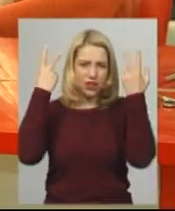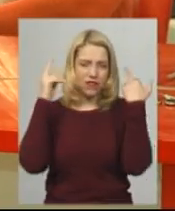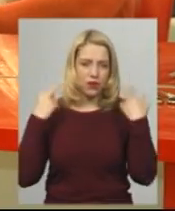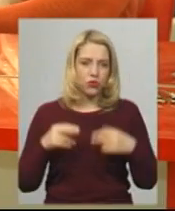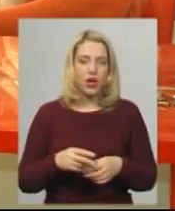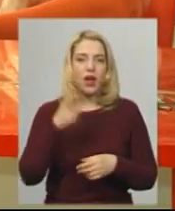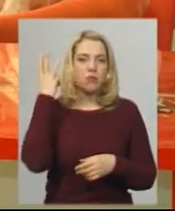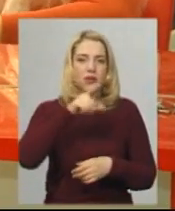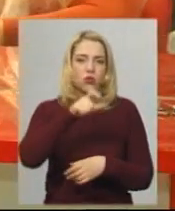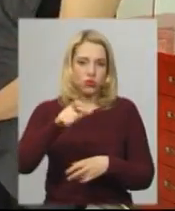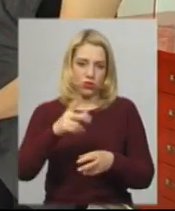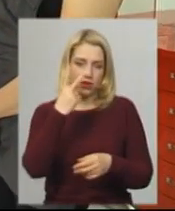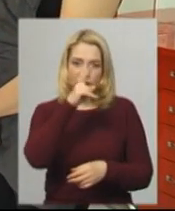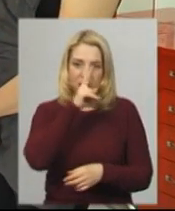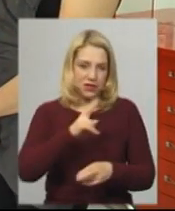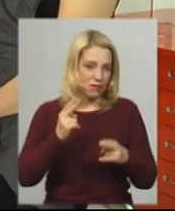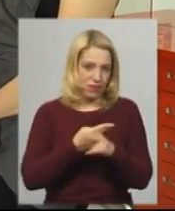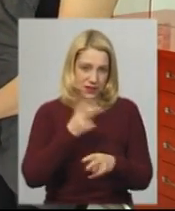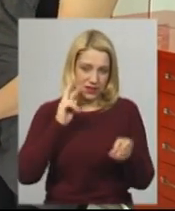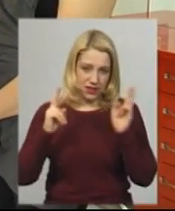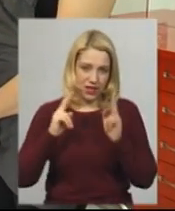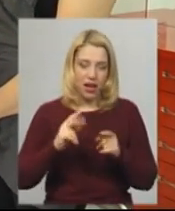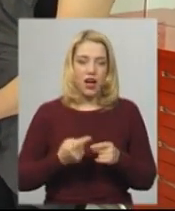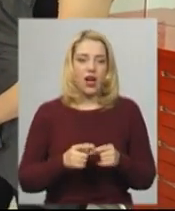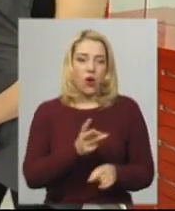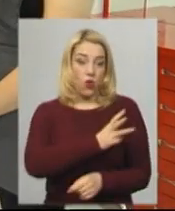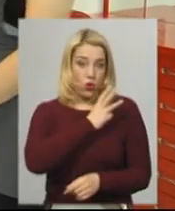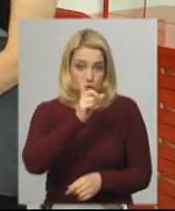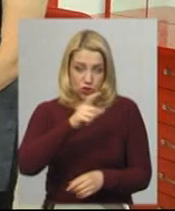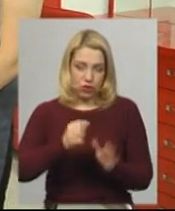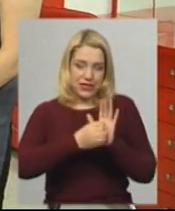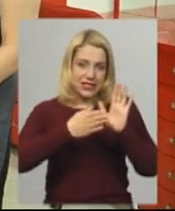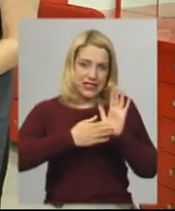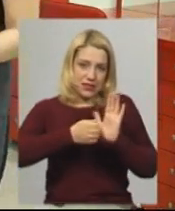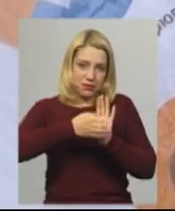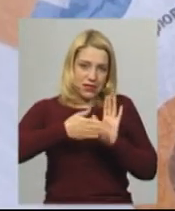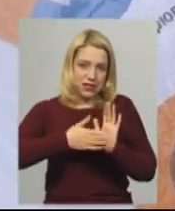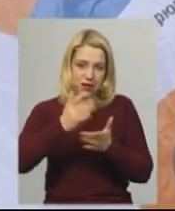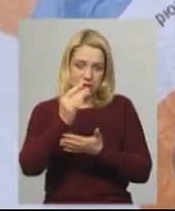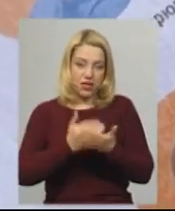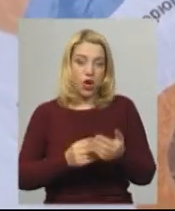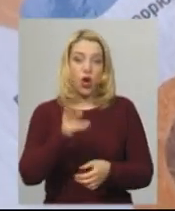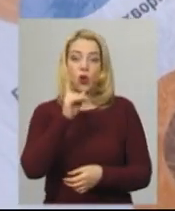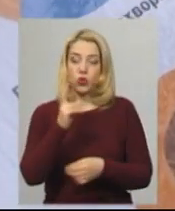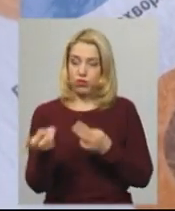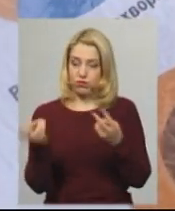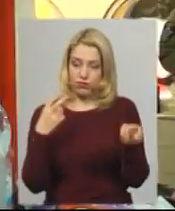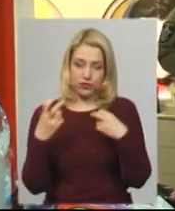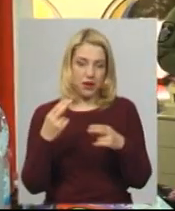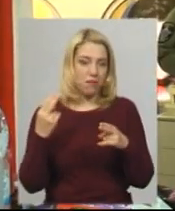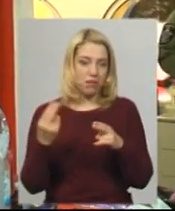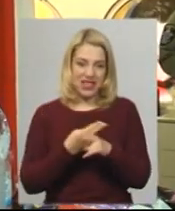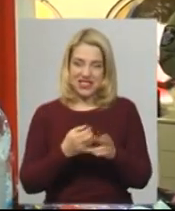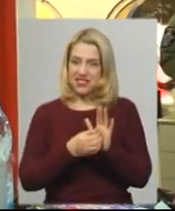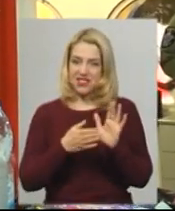місяці просиділи на суворому карантині. Охочий причепуритися, каже майстер, записується. Часу на тих, які приходять без запису, перукарі сьогодні не мають.